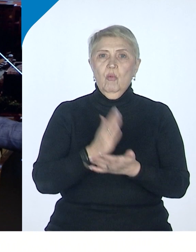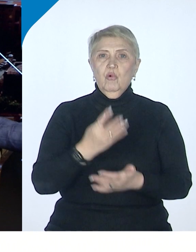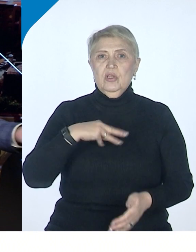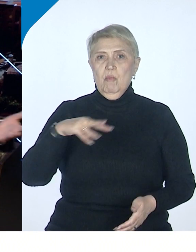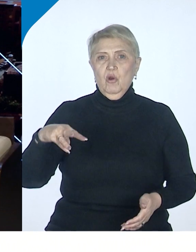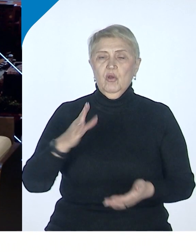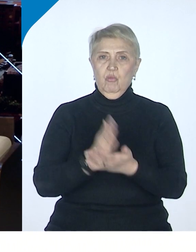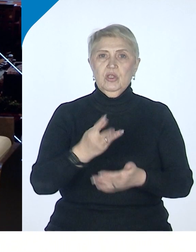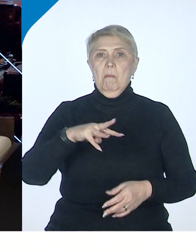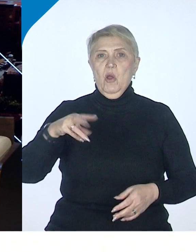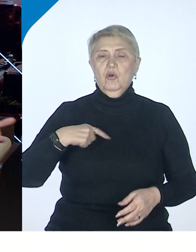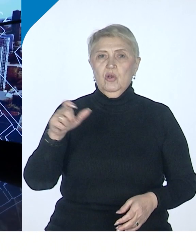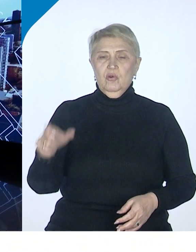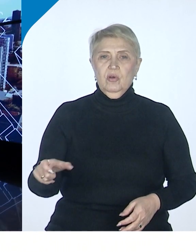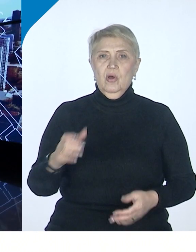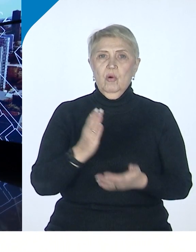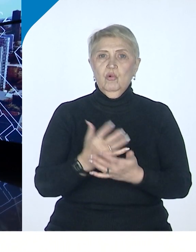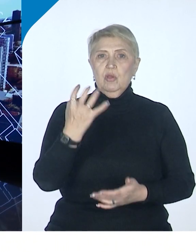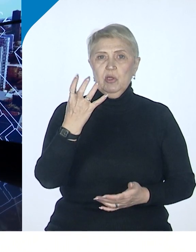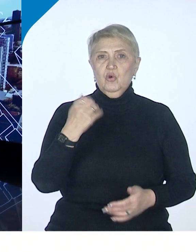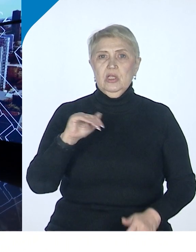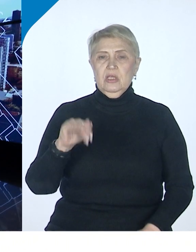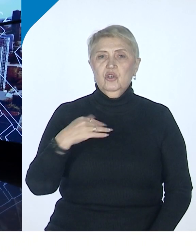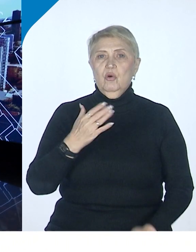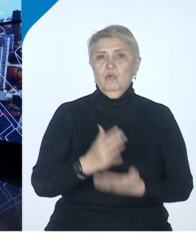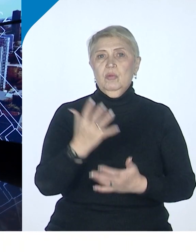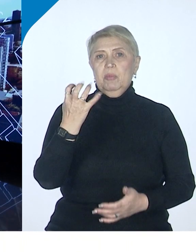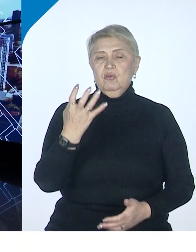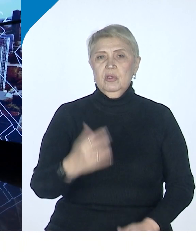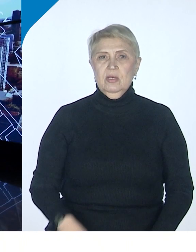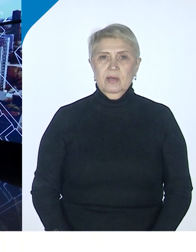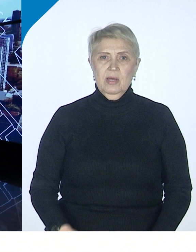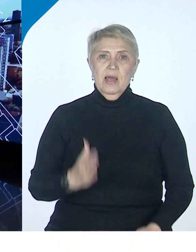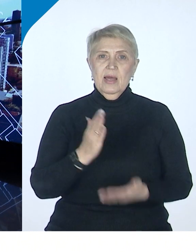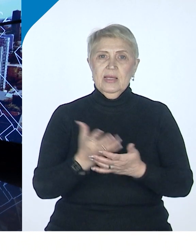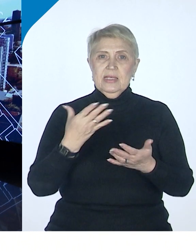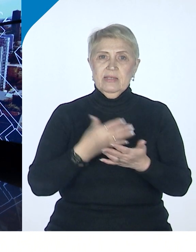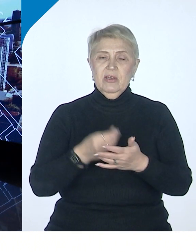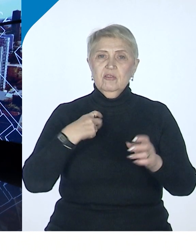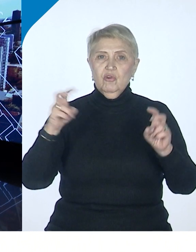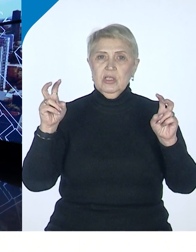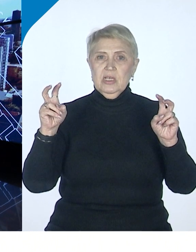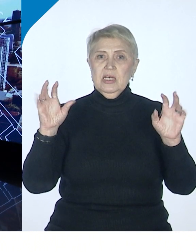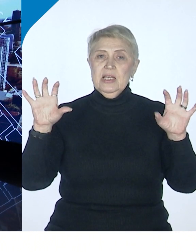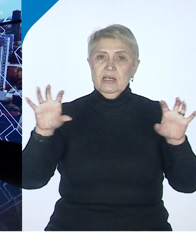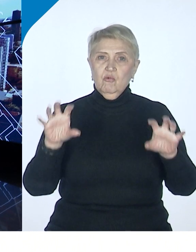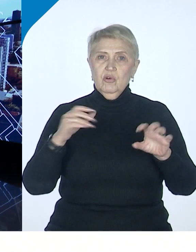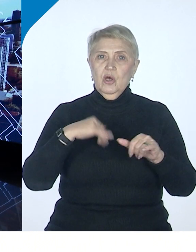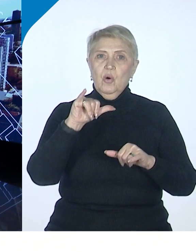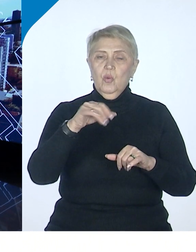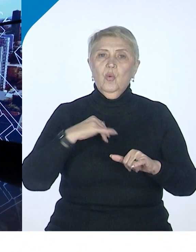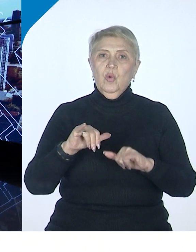миллионник, будет 500 тысяч, будет 500 тысяч. Есть свои законы о развитии города. Но